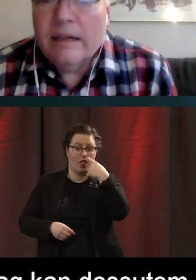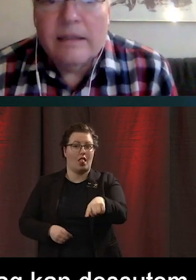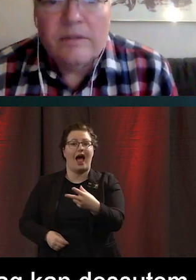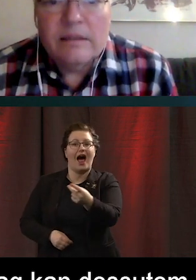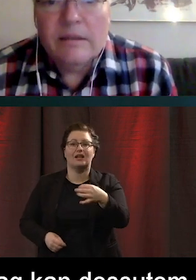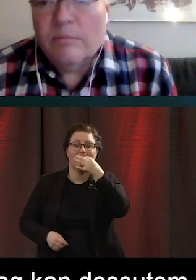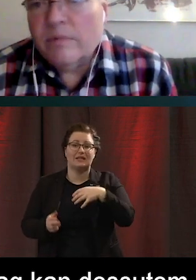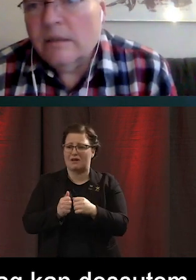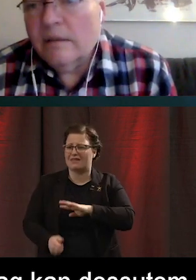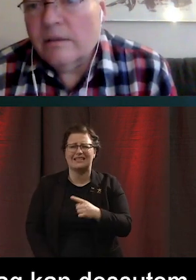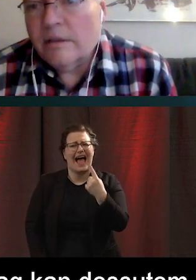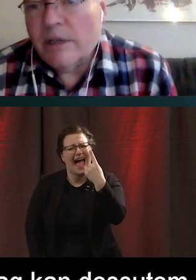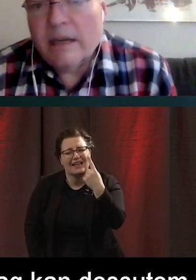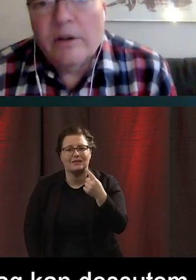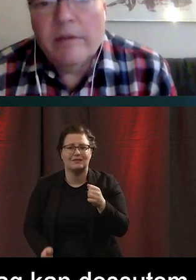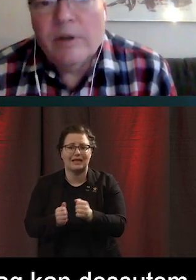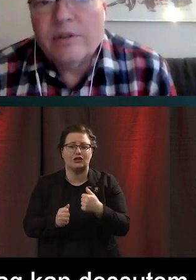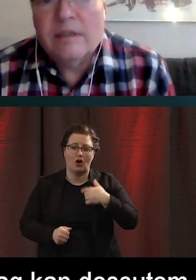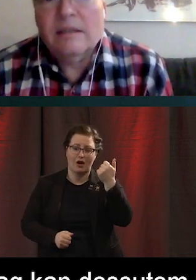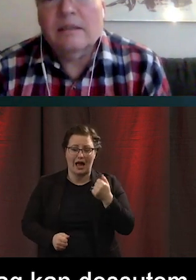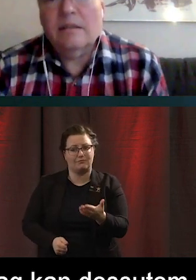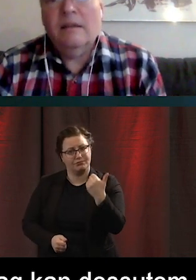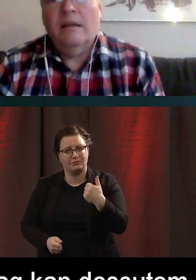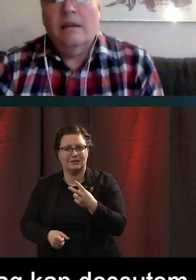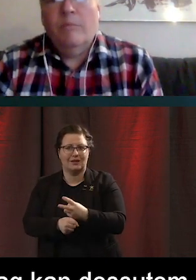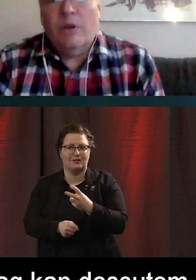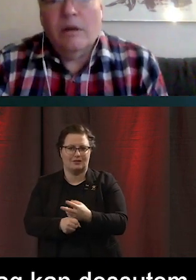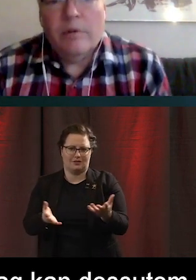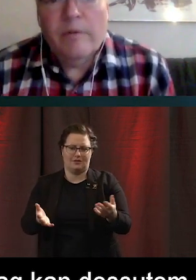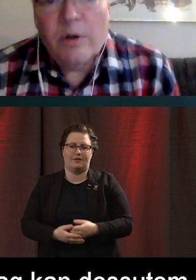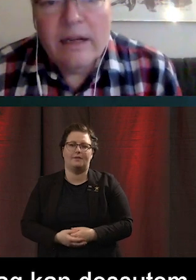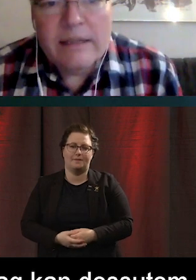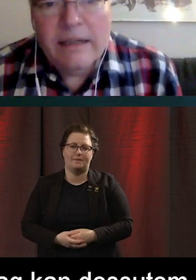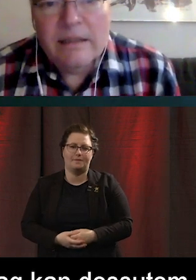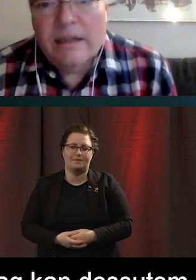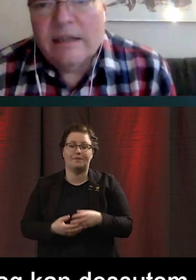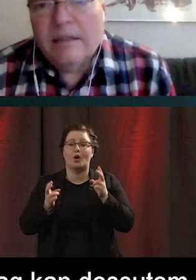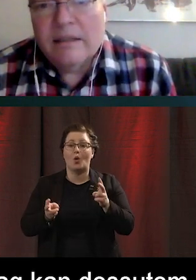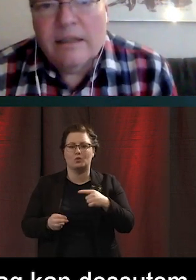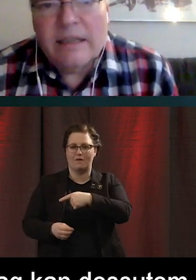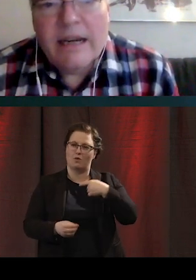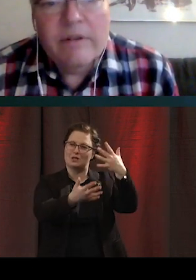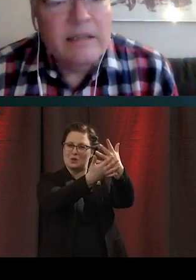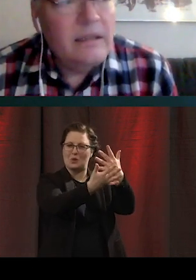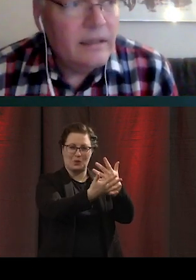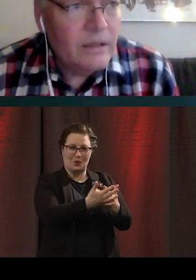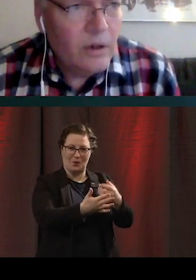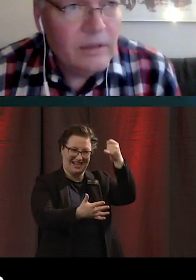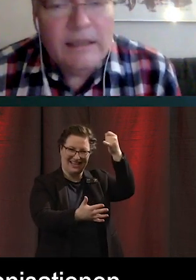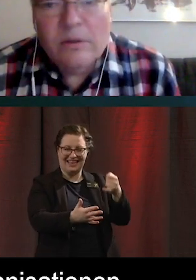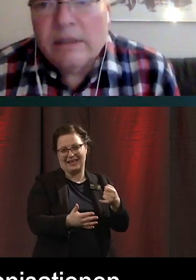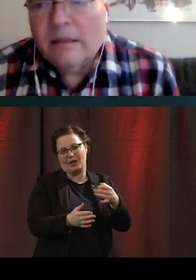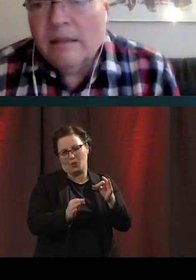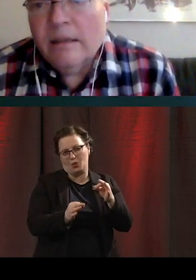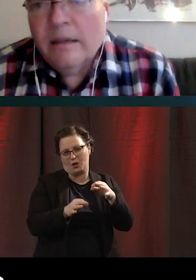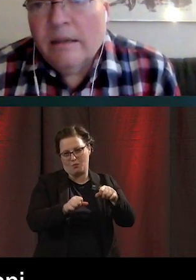enda sätt som jag kan göra. Vi har också sett att mycket av hur vi har organiserat det här. Det kräver nästan att jag har